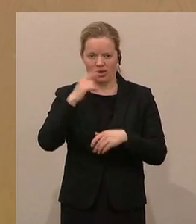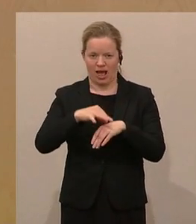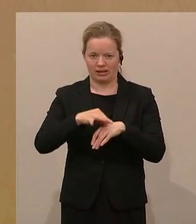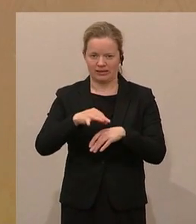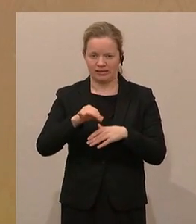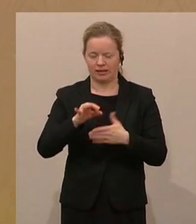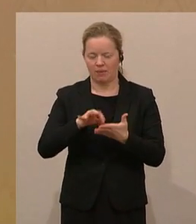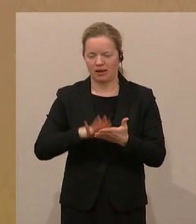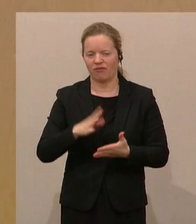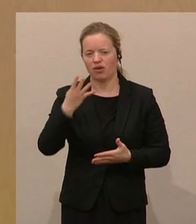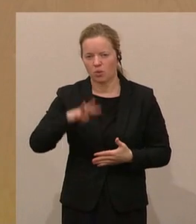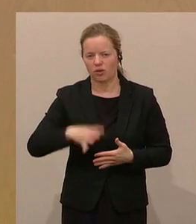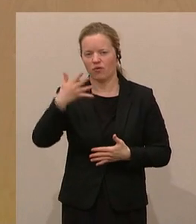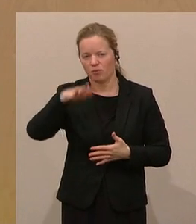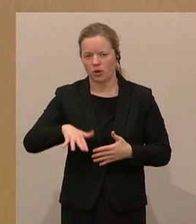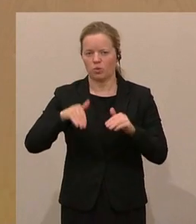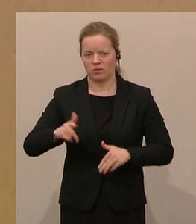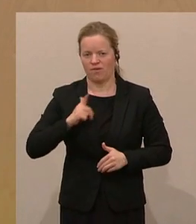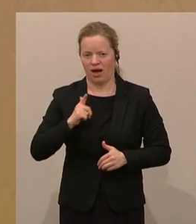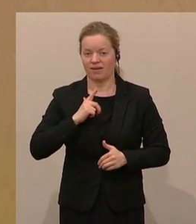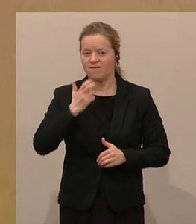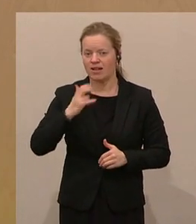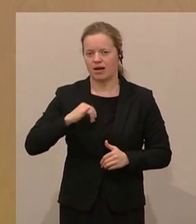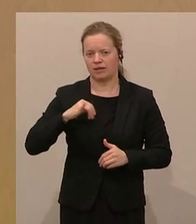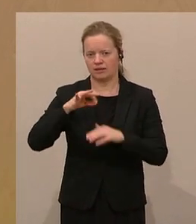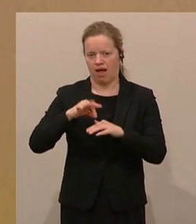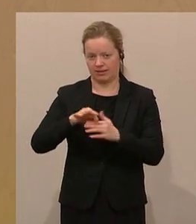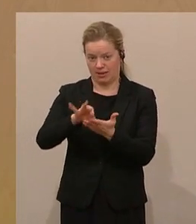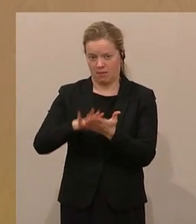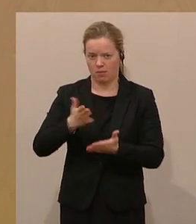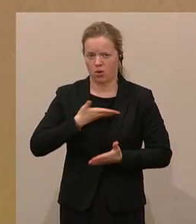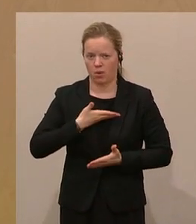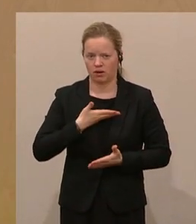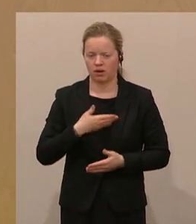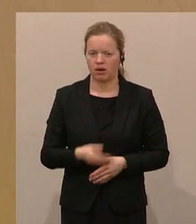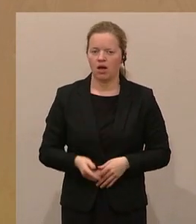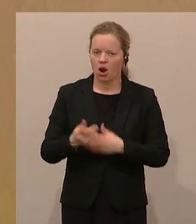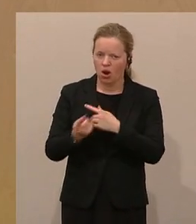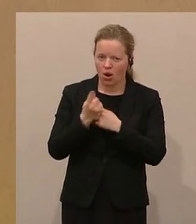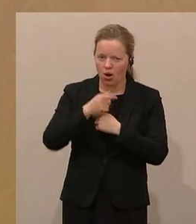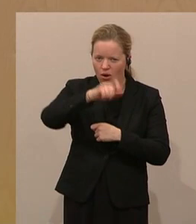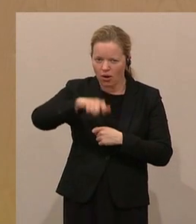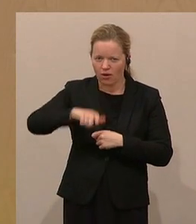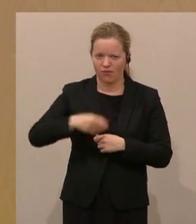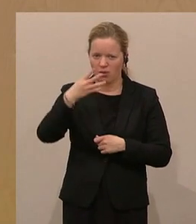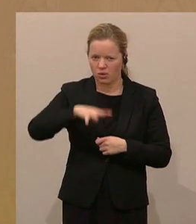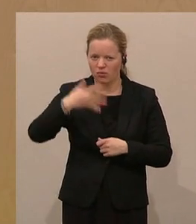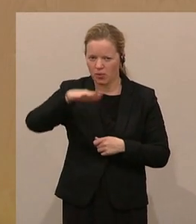wenn Sie den beim Kassenarzt haben wollen. Und wenn natürlich Leute vier Monate warten müssen oder fünf auf einen solchen Termin,